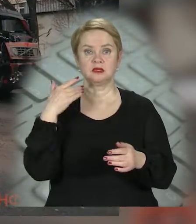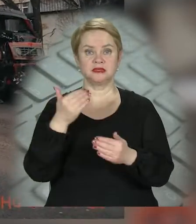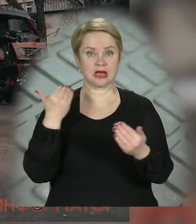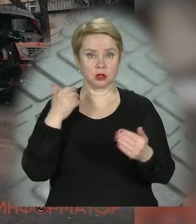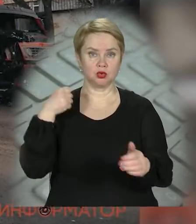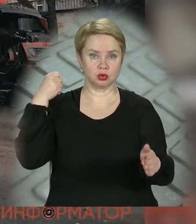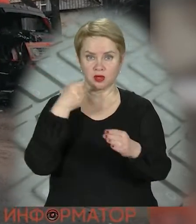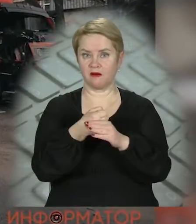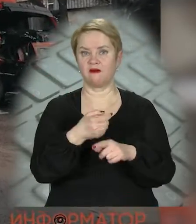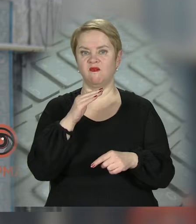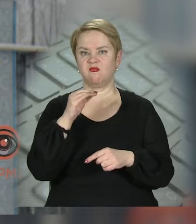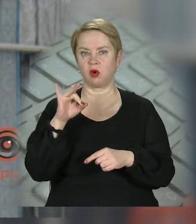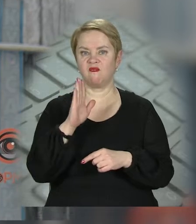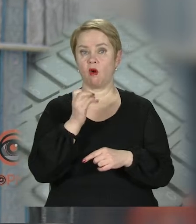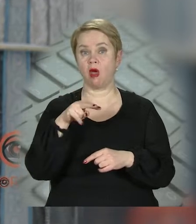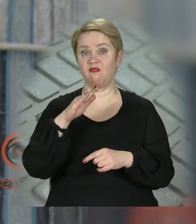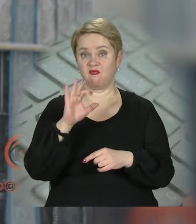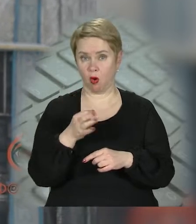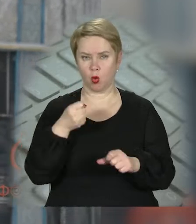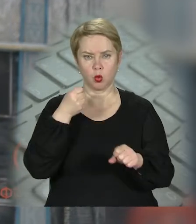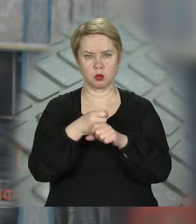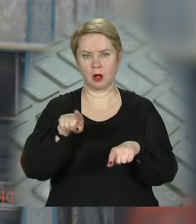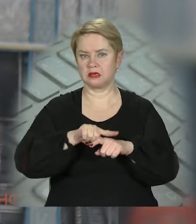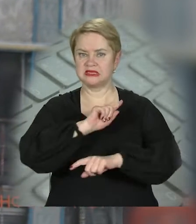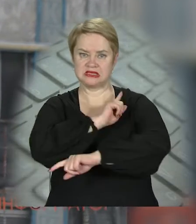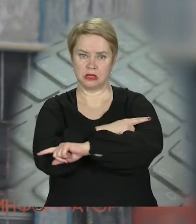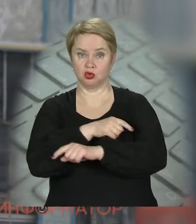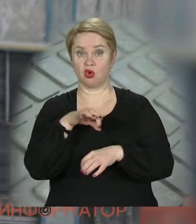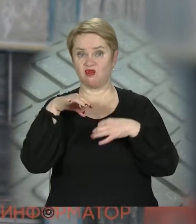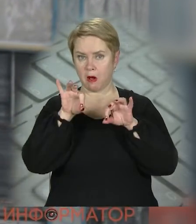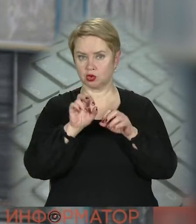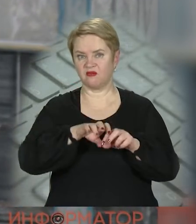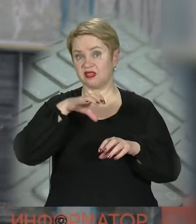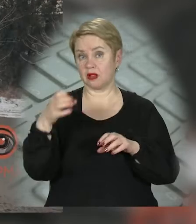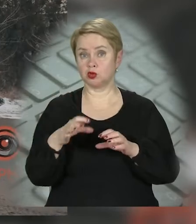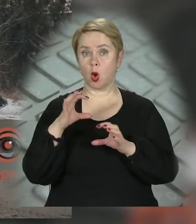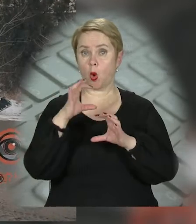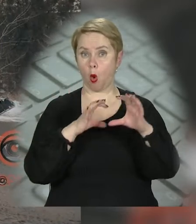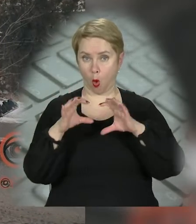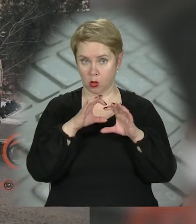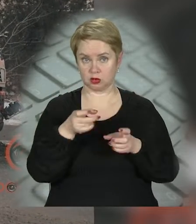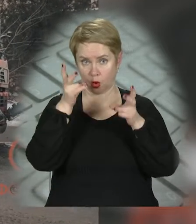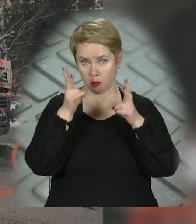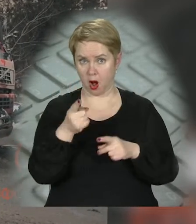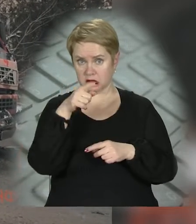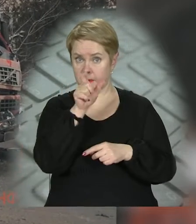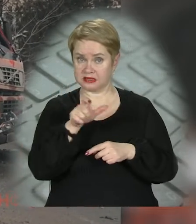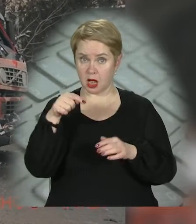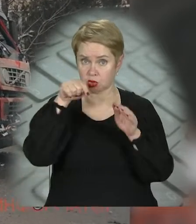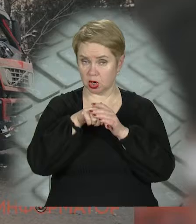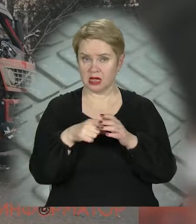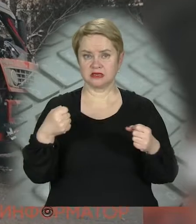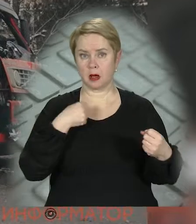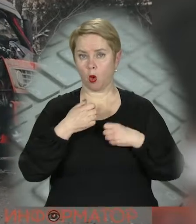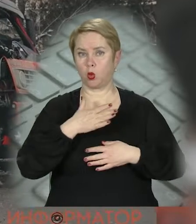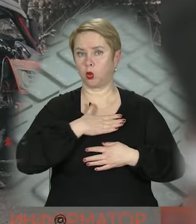частину машини в'їхала фура Вольво. Одар був настільки сильний, що у маршрутки відвалилося колесо. Постраждав один з пасажирів. Із